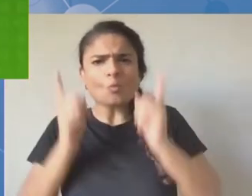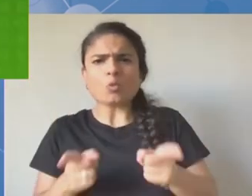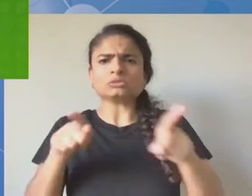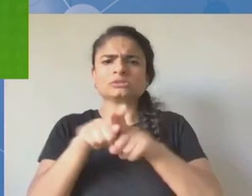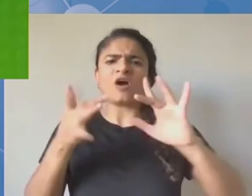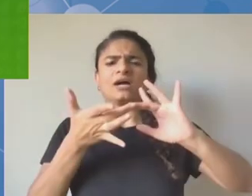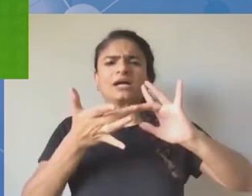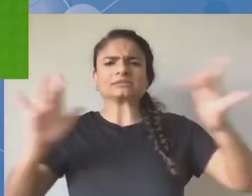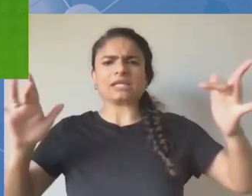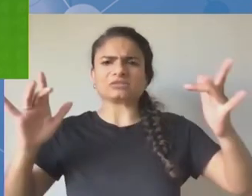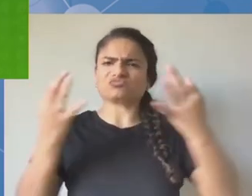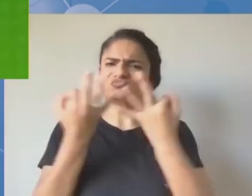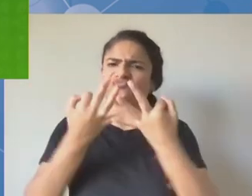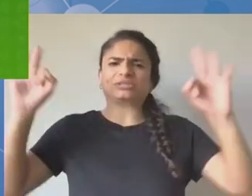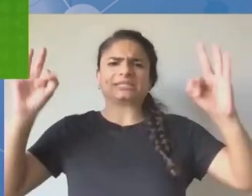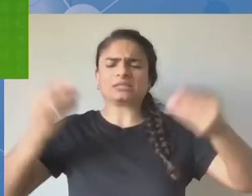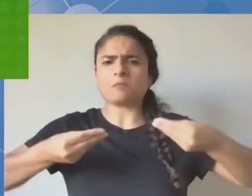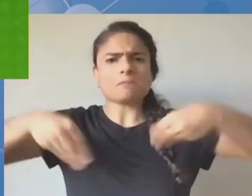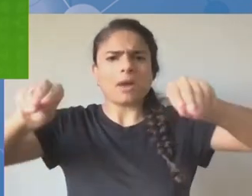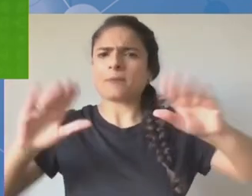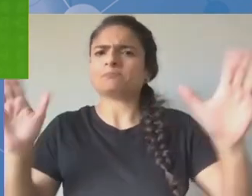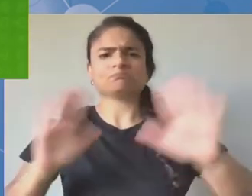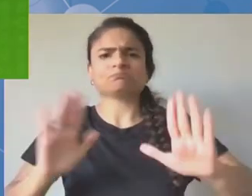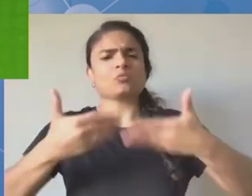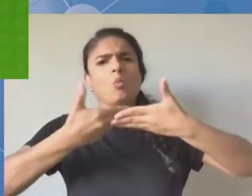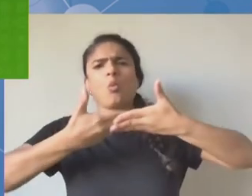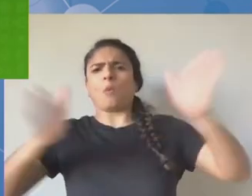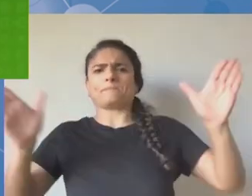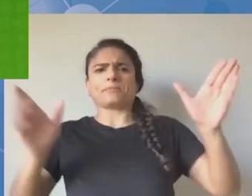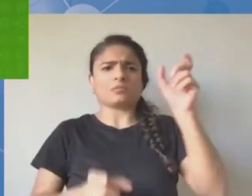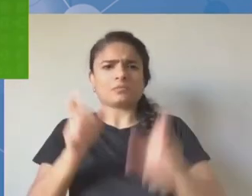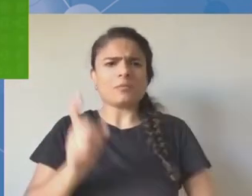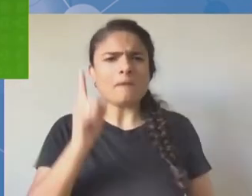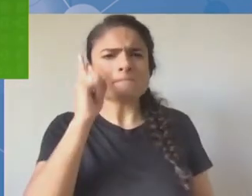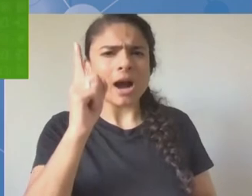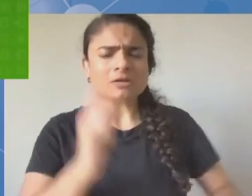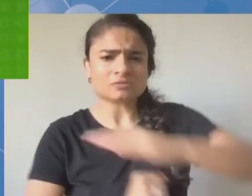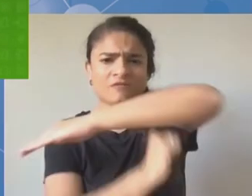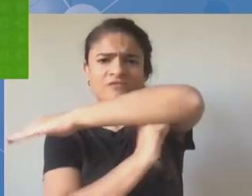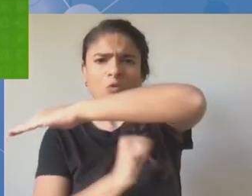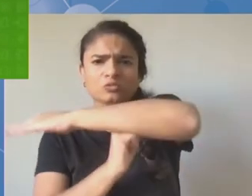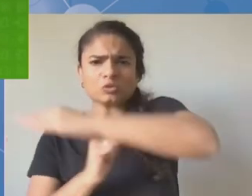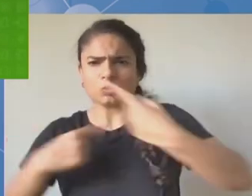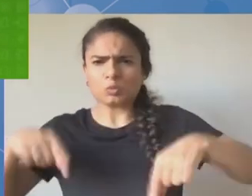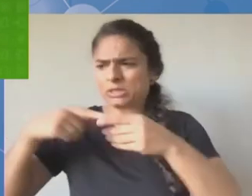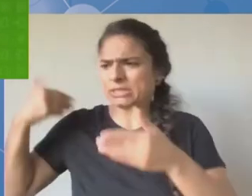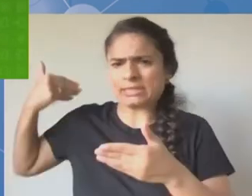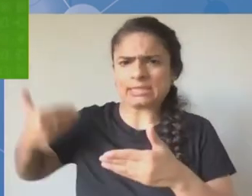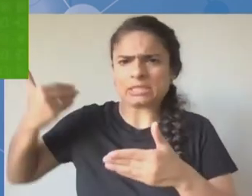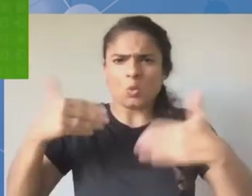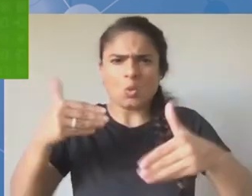nadal pracować nad tym, aby internet był przestrzenią wolną, otwartą, inkluzywną. Będziemy chcieli jak